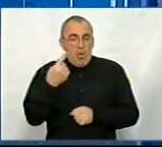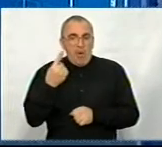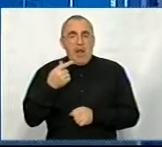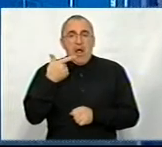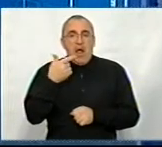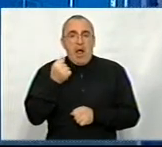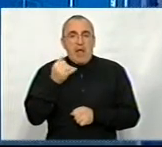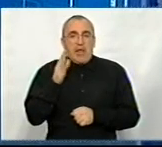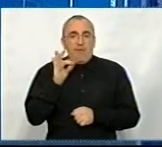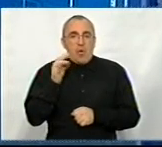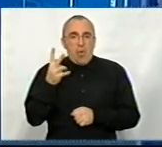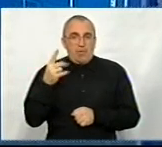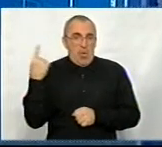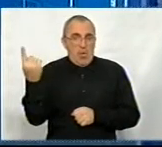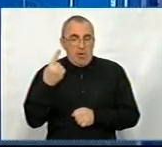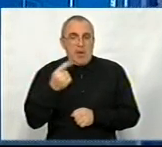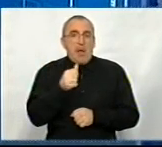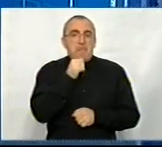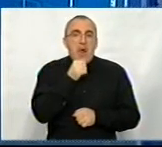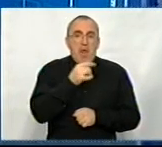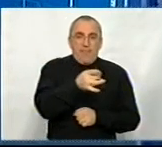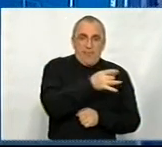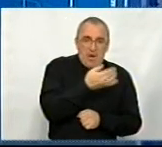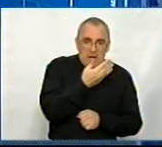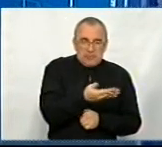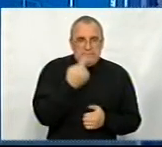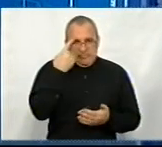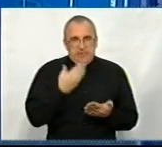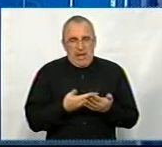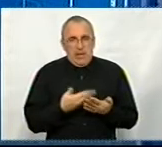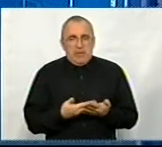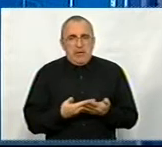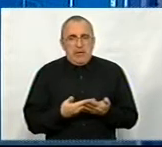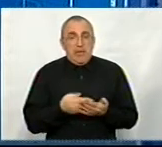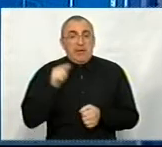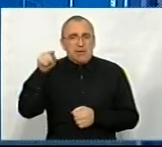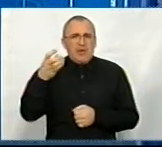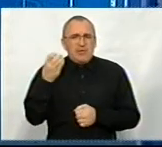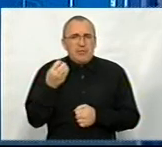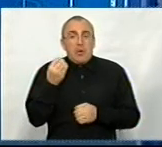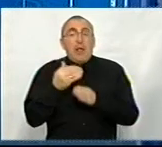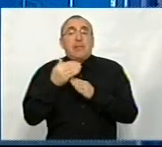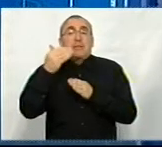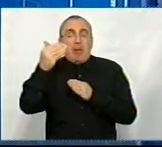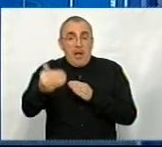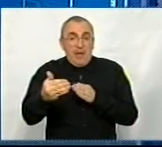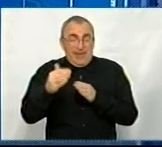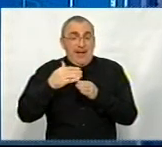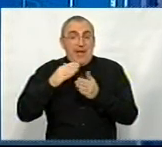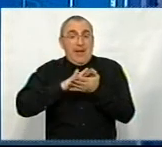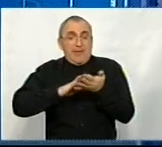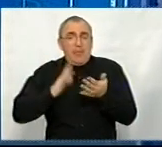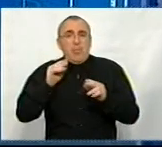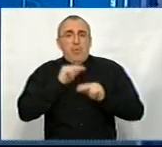Гайорумському районі, в Маловисківському районі, здається. Ну, а там ще воно трошечки далі. Я сподіваюся, що там почнуться